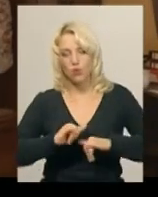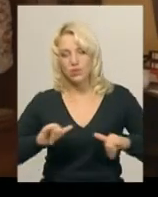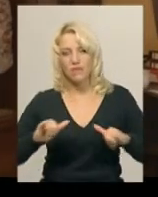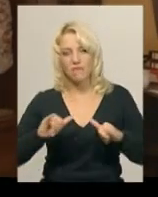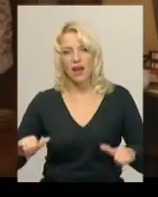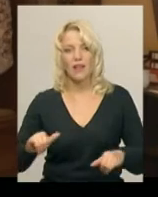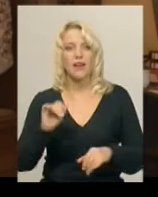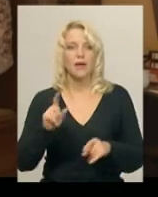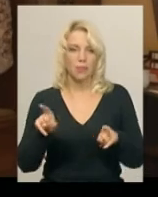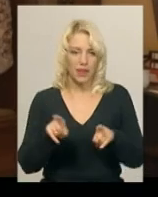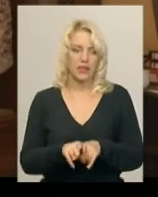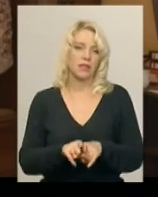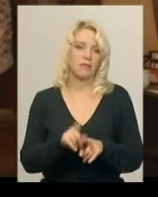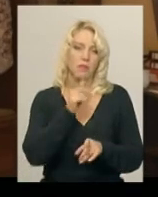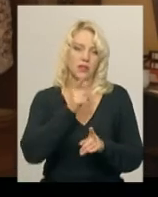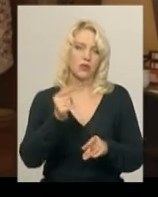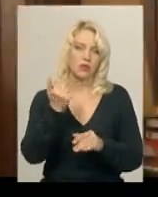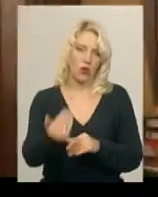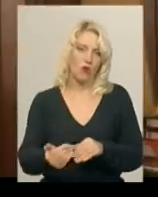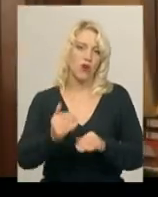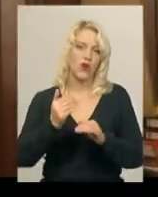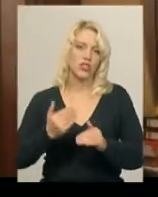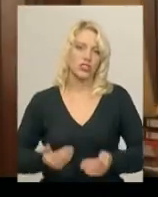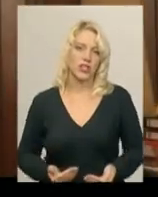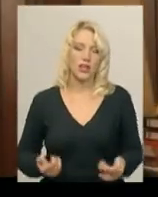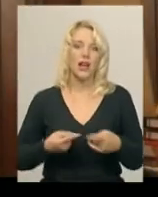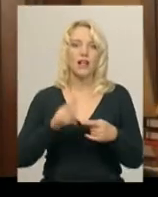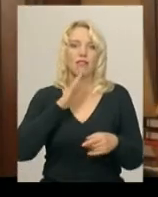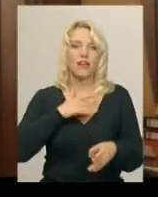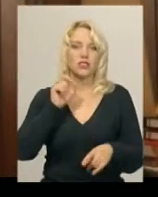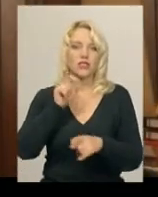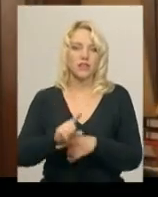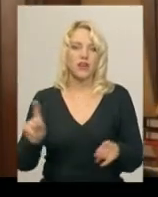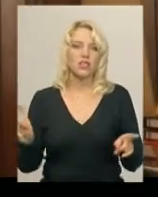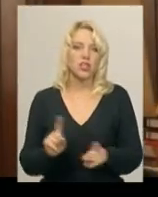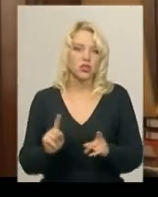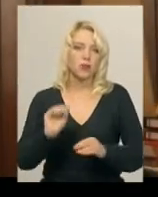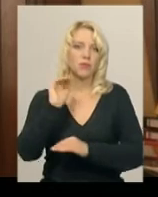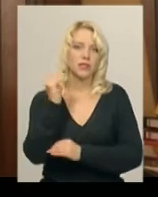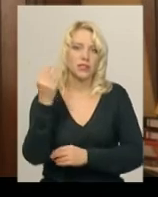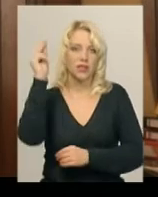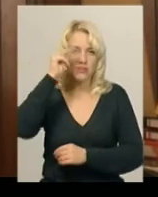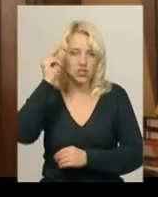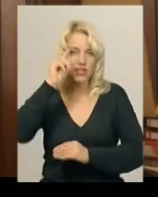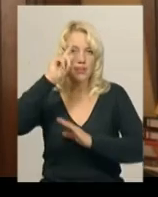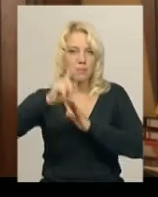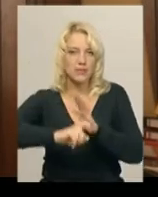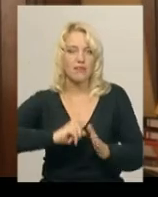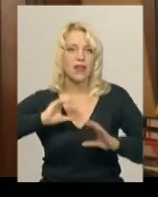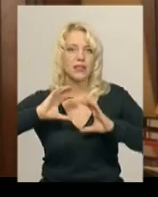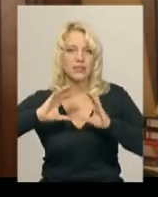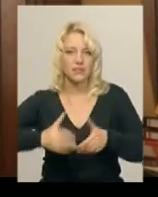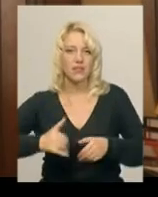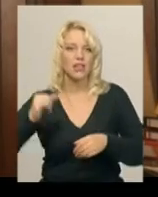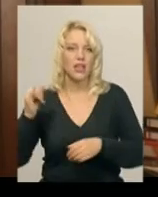в такий період його життя. Наше завдання, аби дитина вчилася пізнавати світ